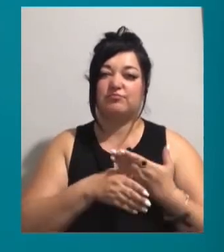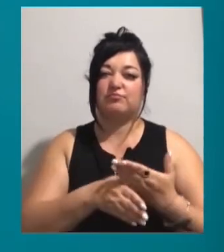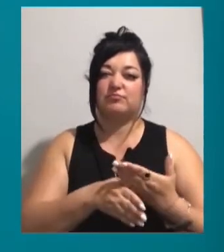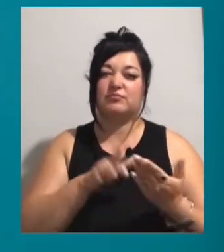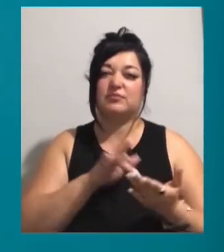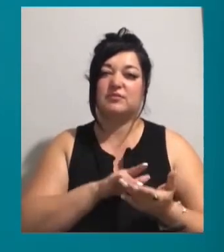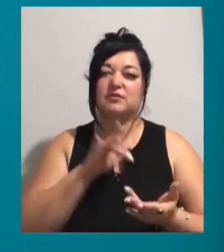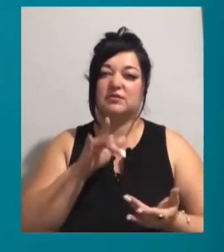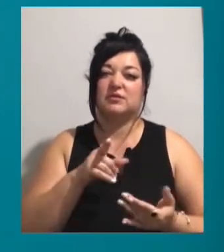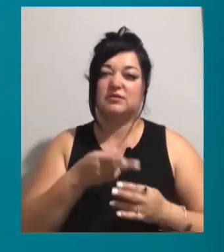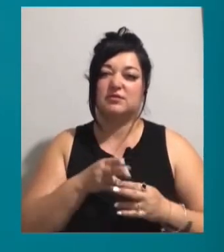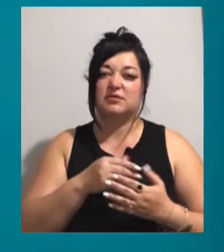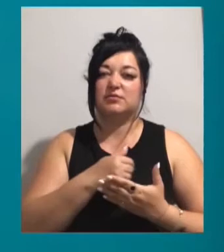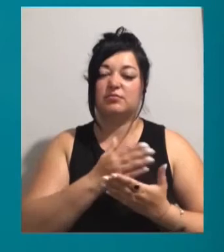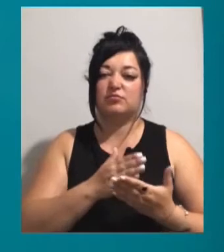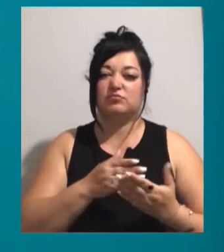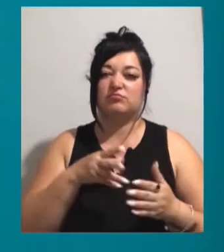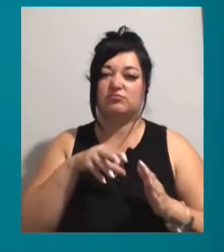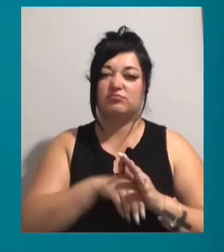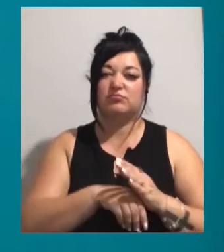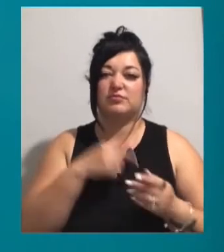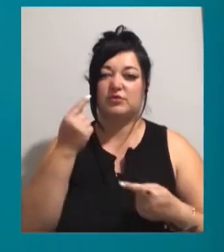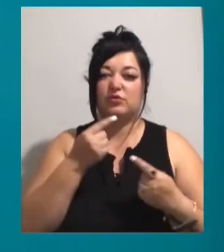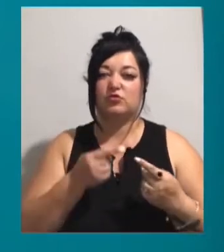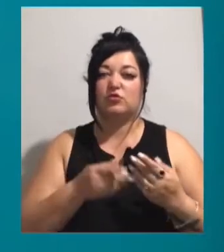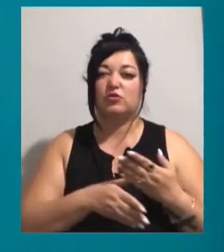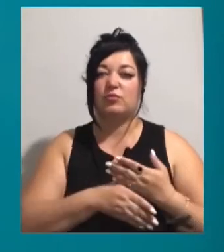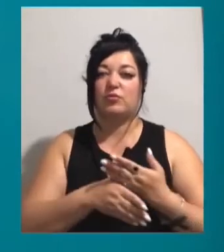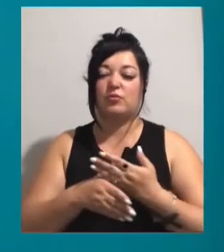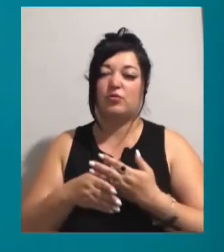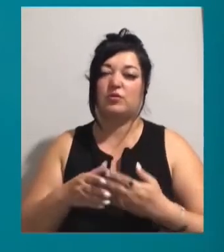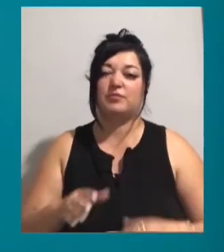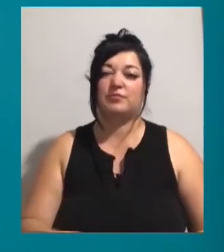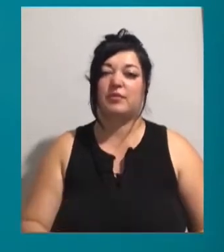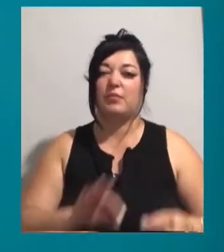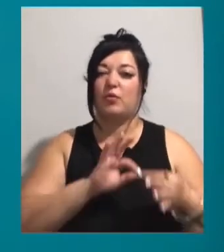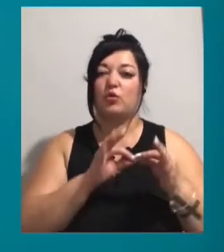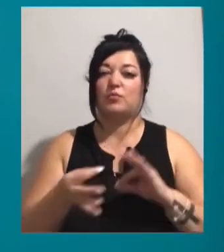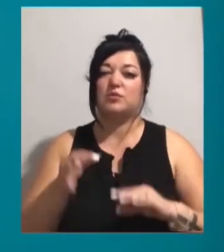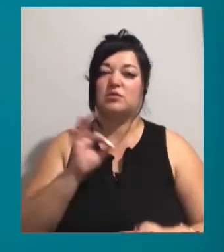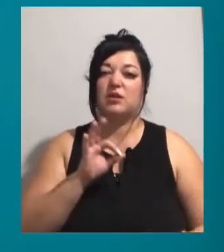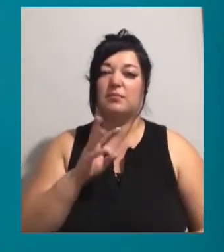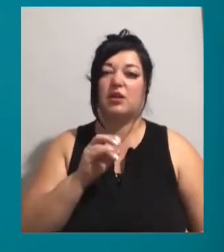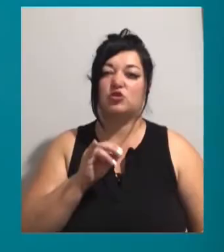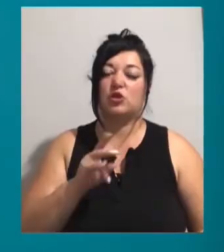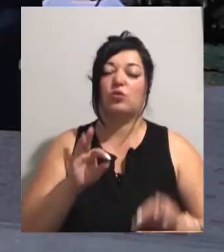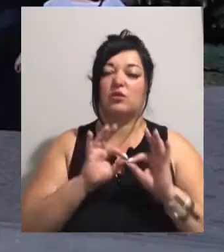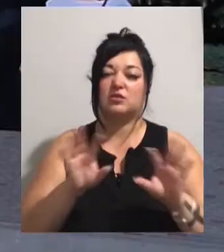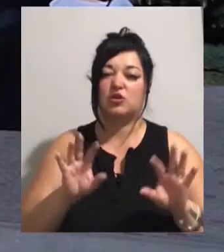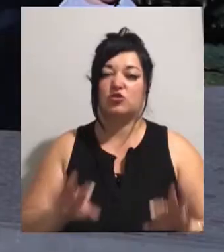безкоштовні послуги психологічної допомоги як самим пацієнтам, так і їхнім родичам. Подробиці Олександр Мельниченко розкаже.